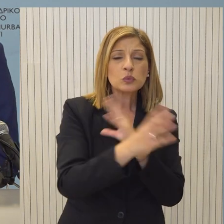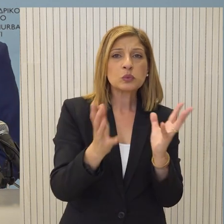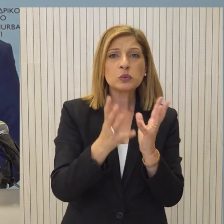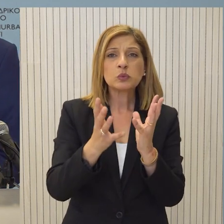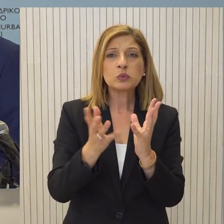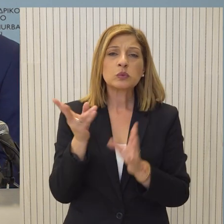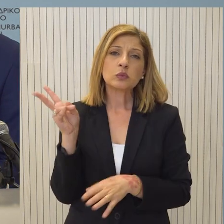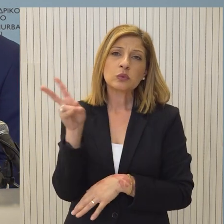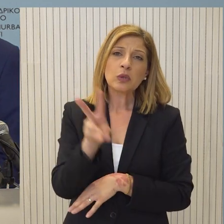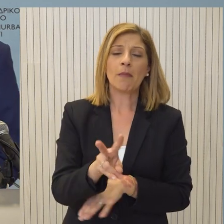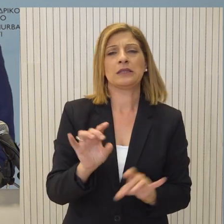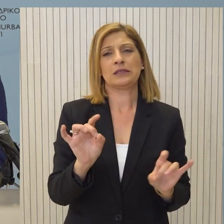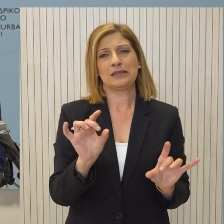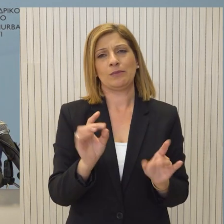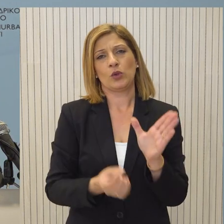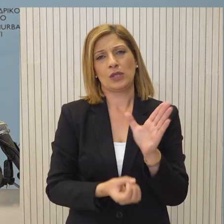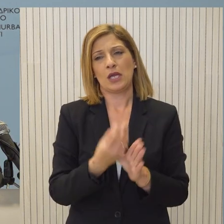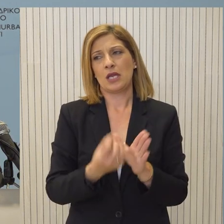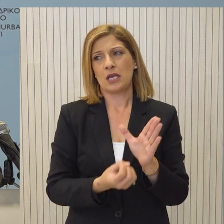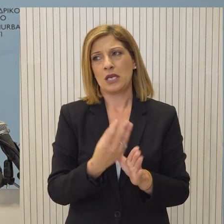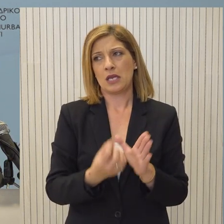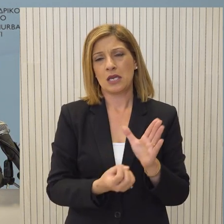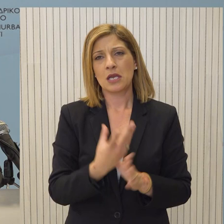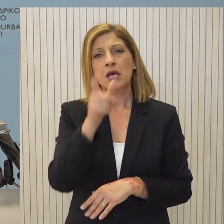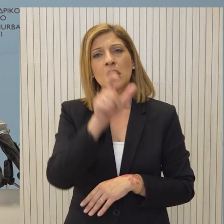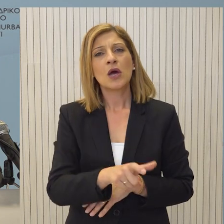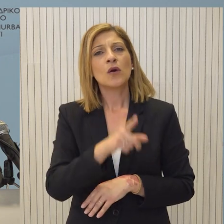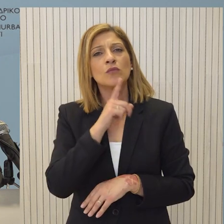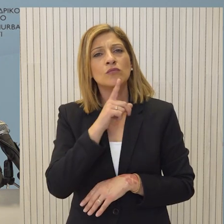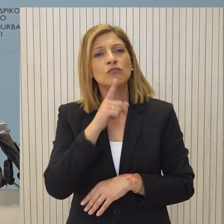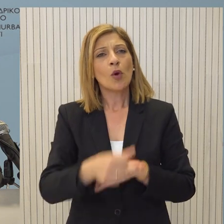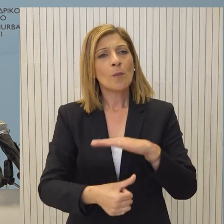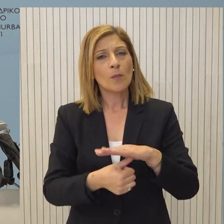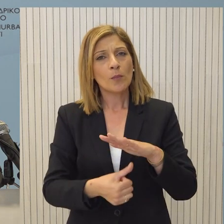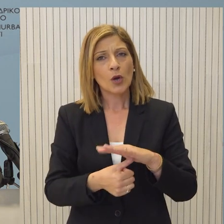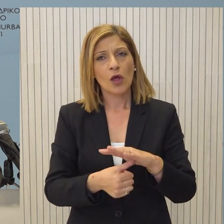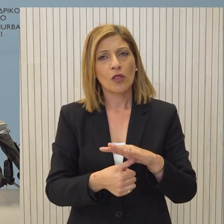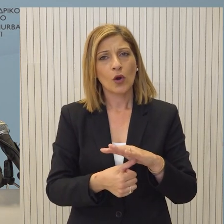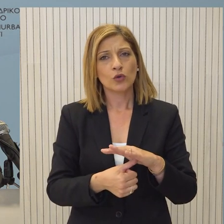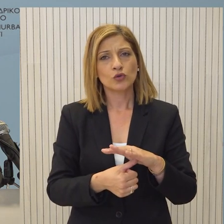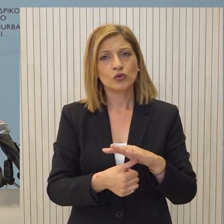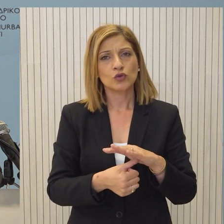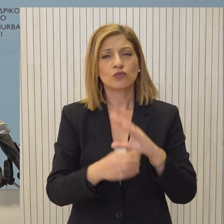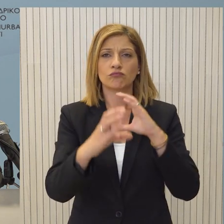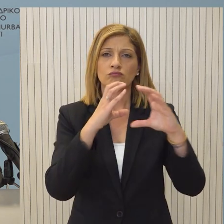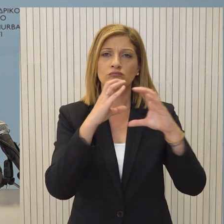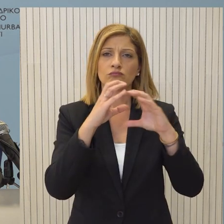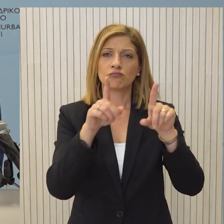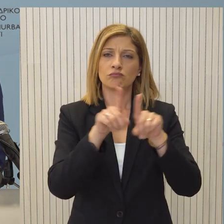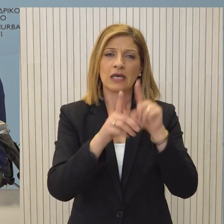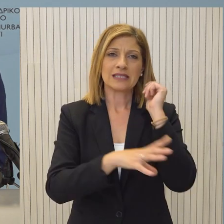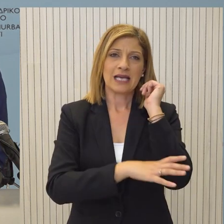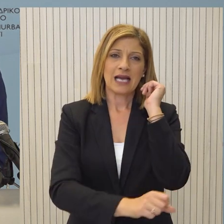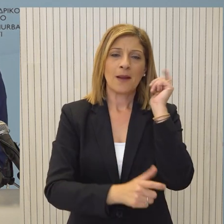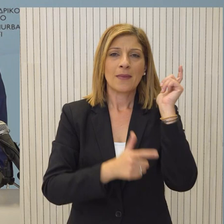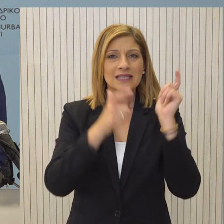Δεν υπάρχει αυτή τη στιγμή κάποια ενημέρωση, όπως ο ίδιος ο πρόεδρος της Δημοκρατίας και αναφέρει κατά την πρόσφατη του κοινωνία με τον Γενικό